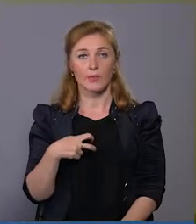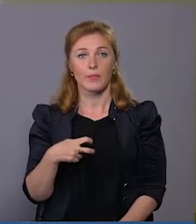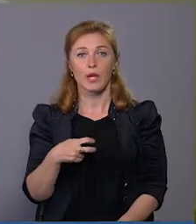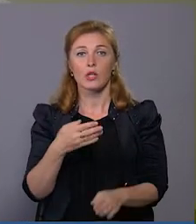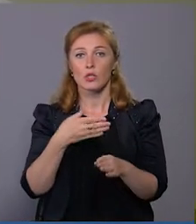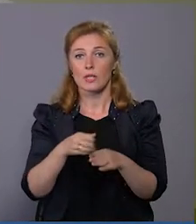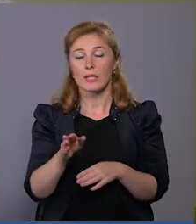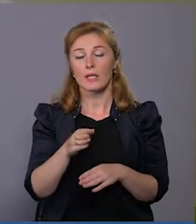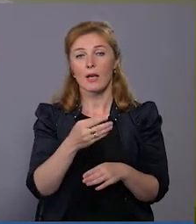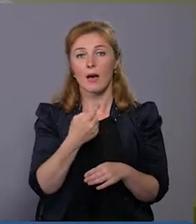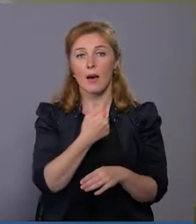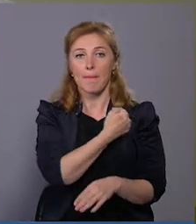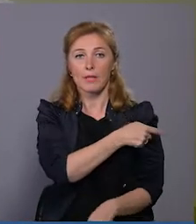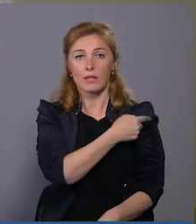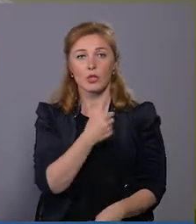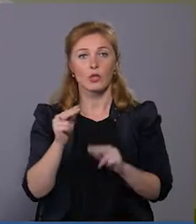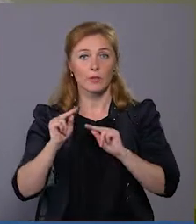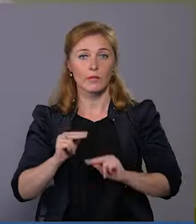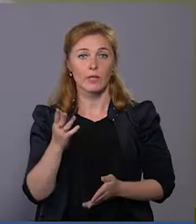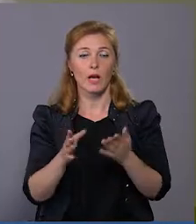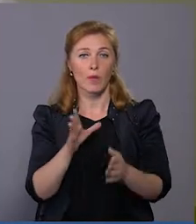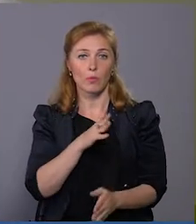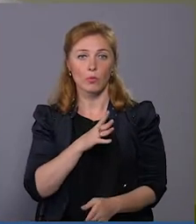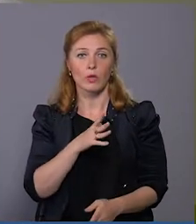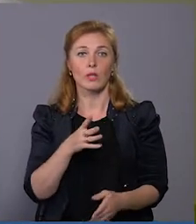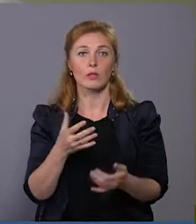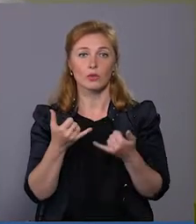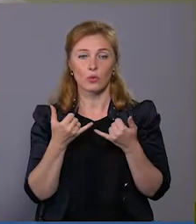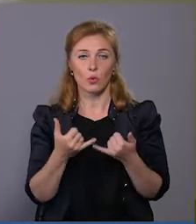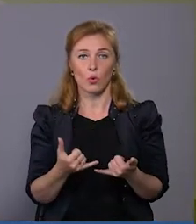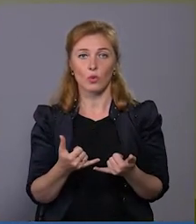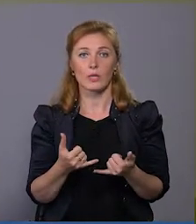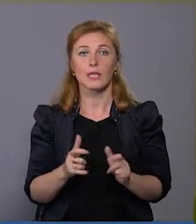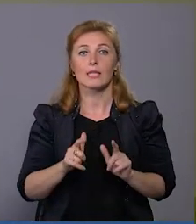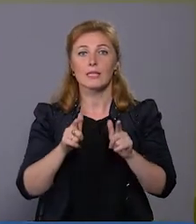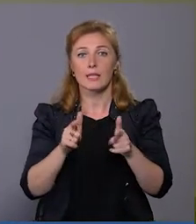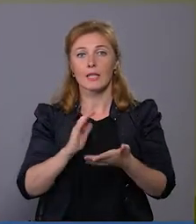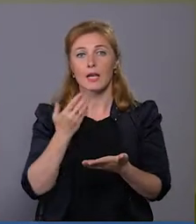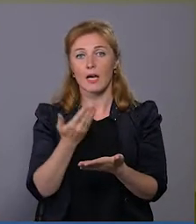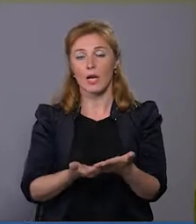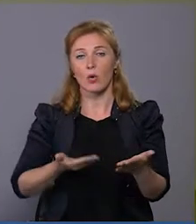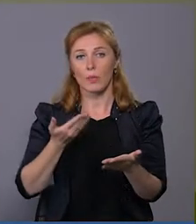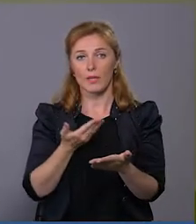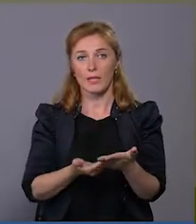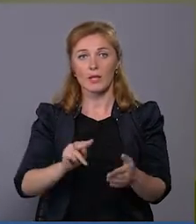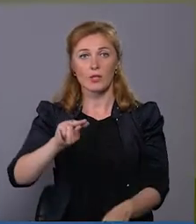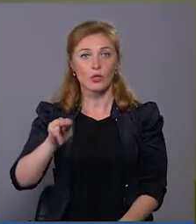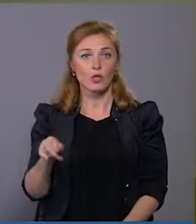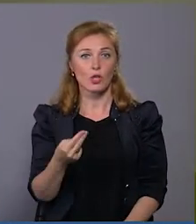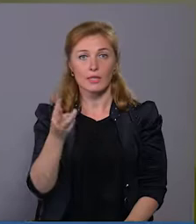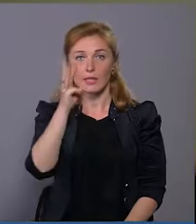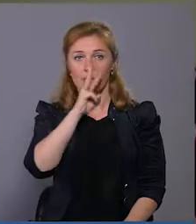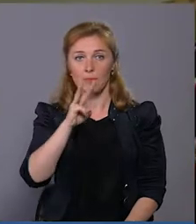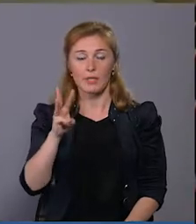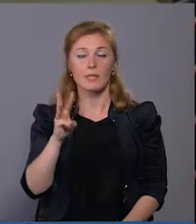працівників, яка пройшла первинний процес вакцинації сьогодні, згідно рекомендації, через три місяці